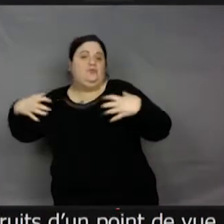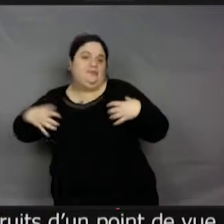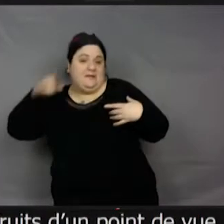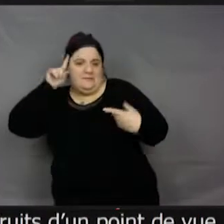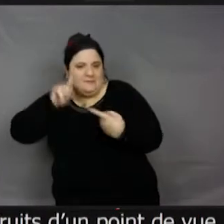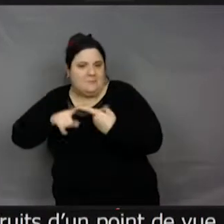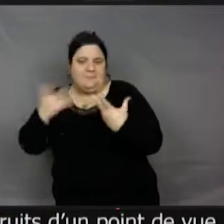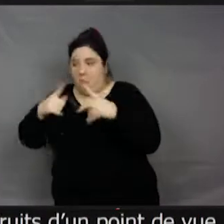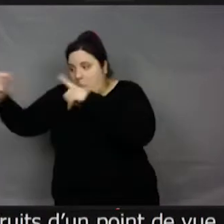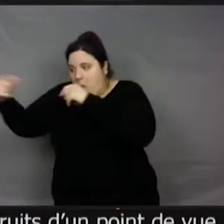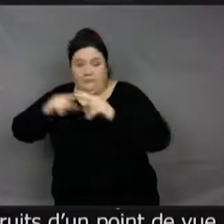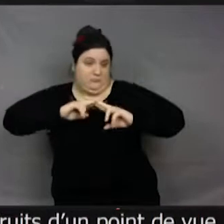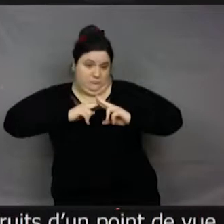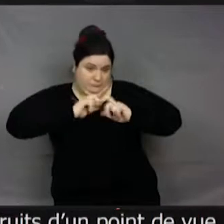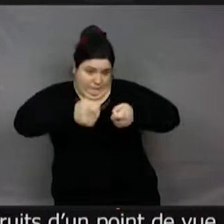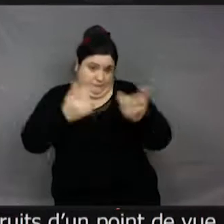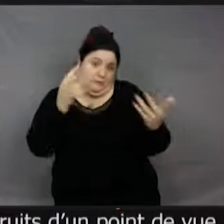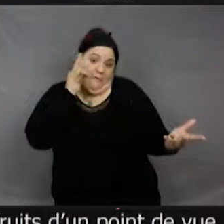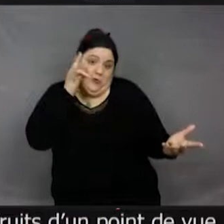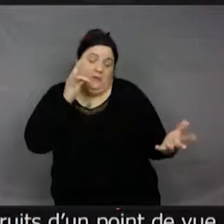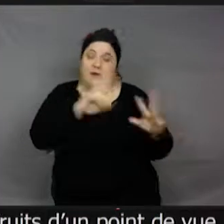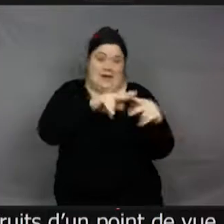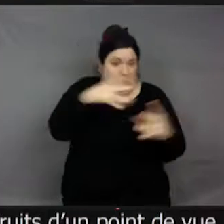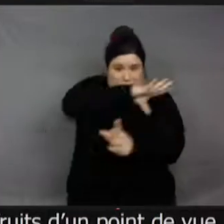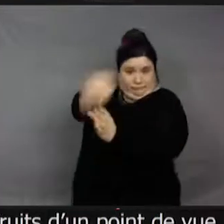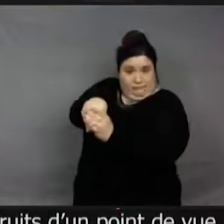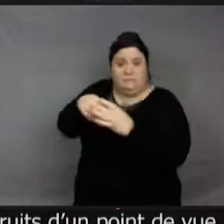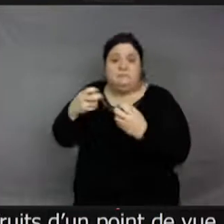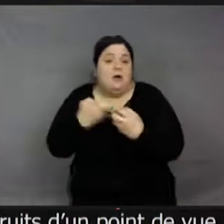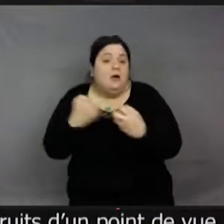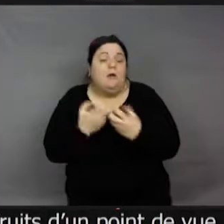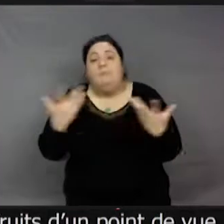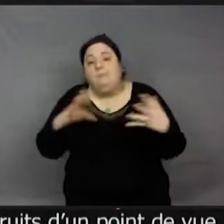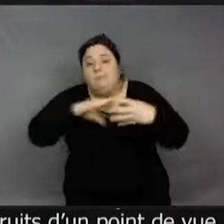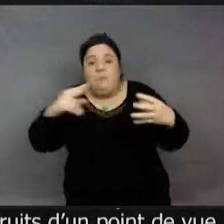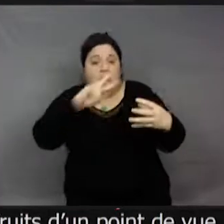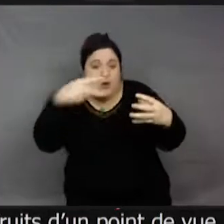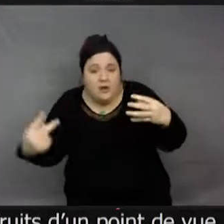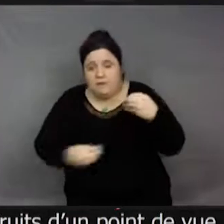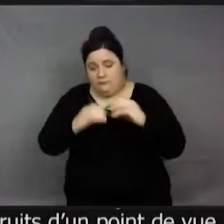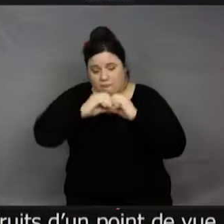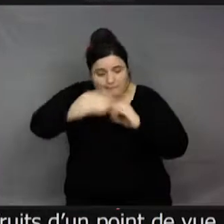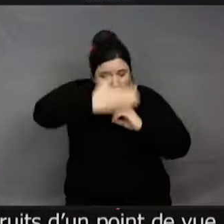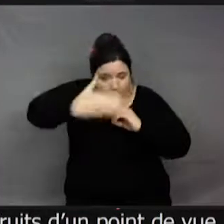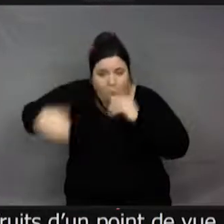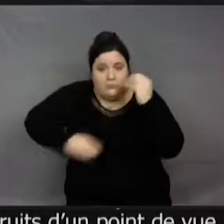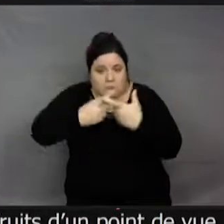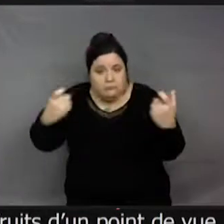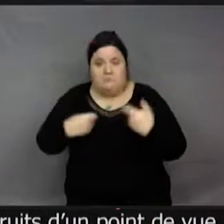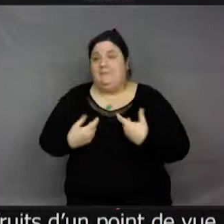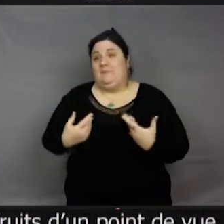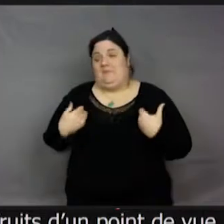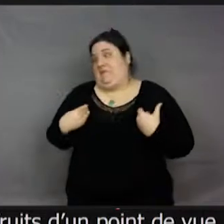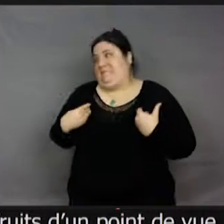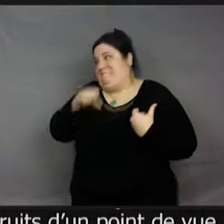un concombre, une tomate, j'étais content de dire quand j'étais petit, tu sais, les tomates sont des fruits. Ah bon, je croyais que c'était un légume. En fait, tout ce qu'on